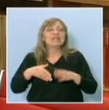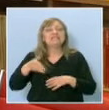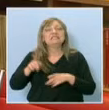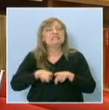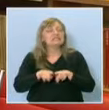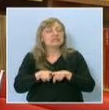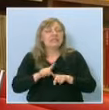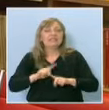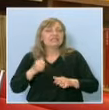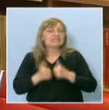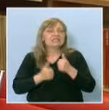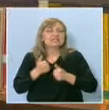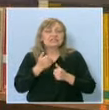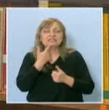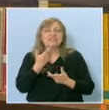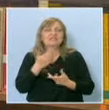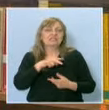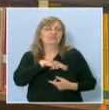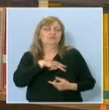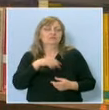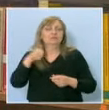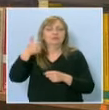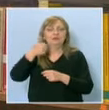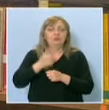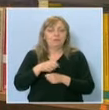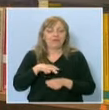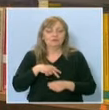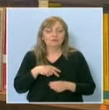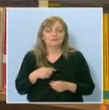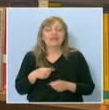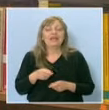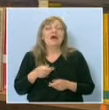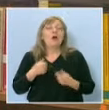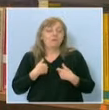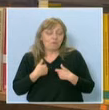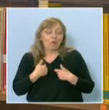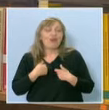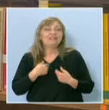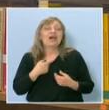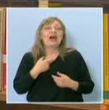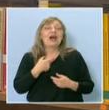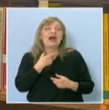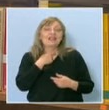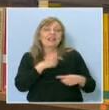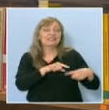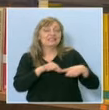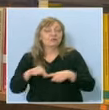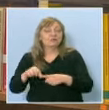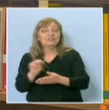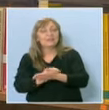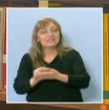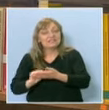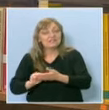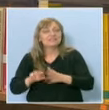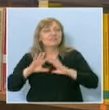състезава заради победата на всяка цена. Записаме моята класна. Тя ме записва на всичко. И аз съм изключително